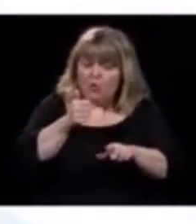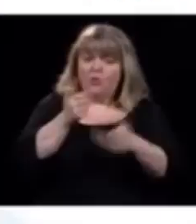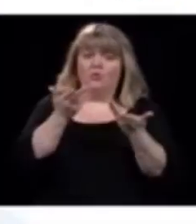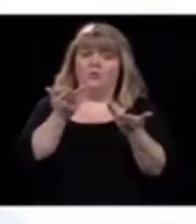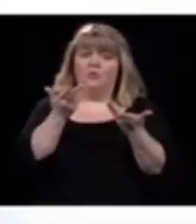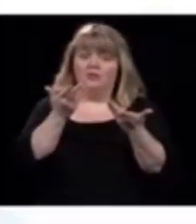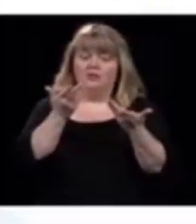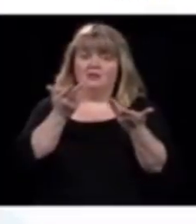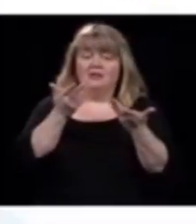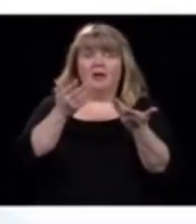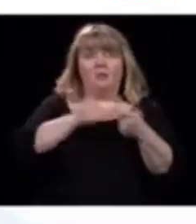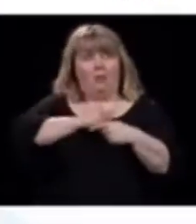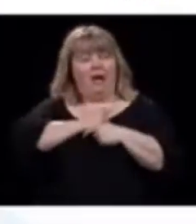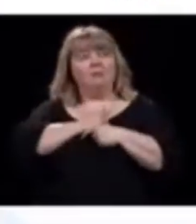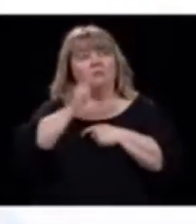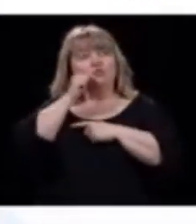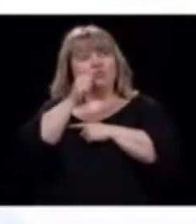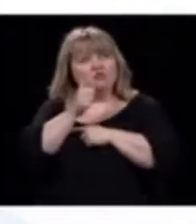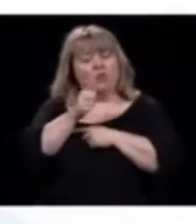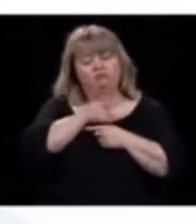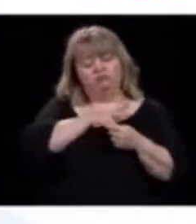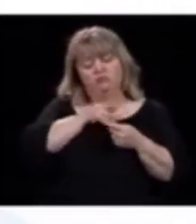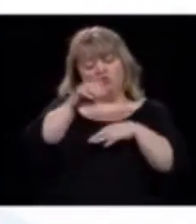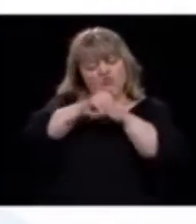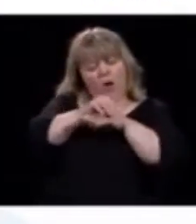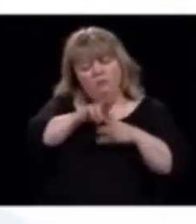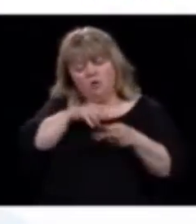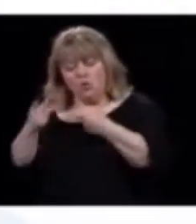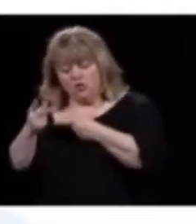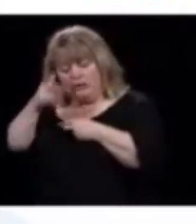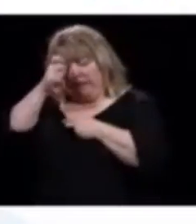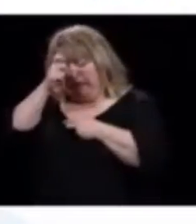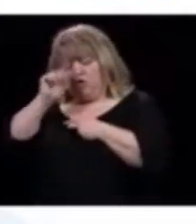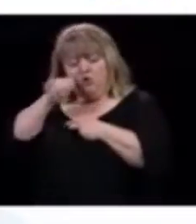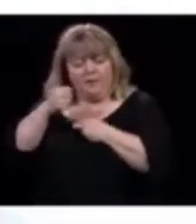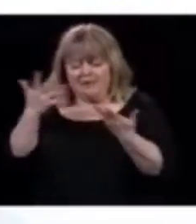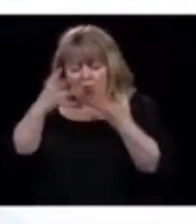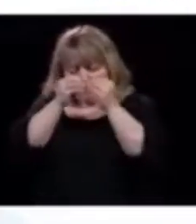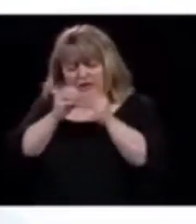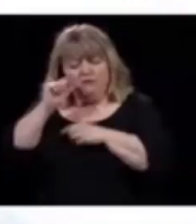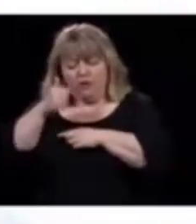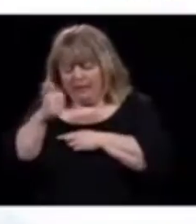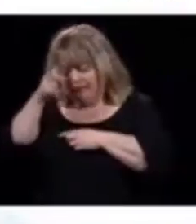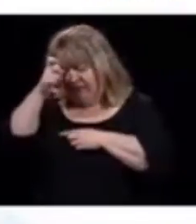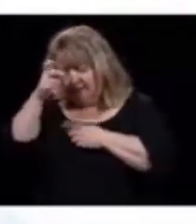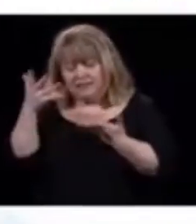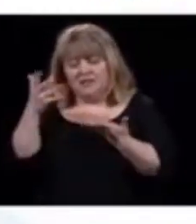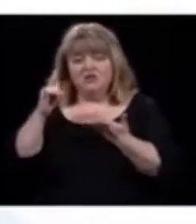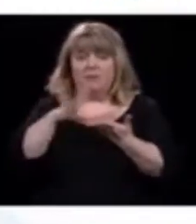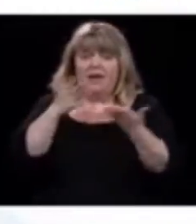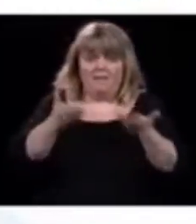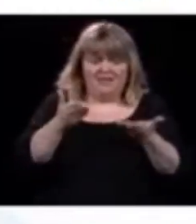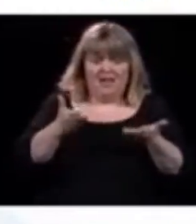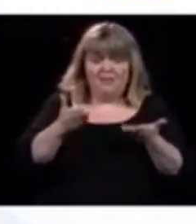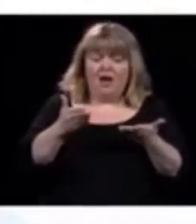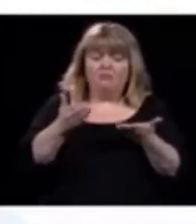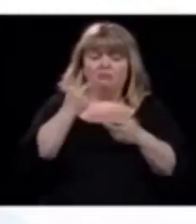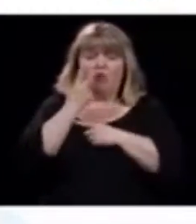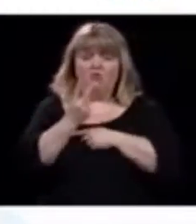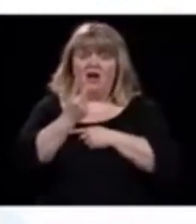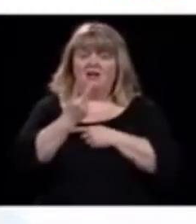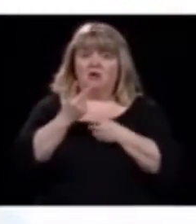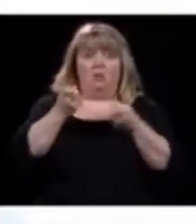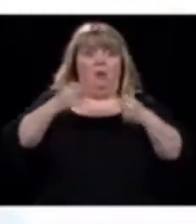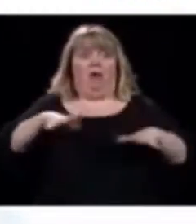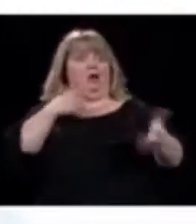je me couche en me demandant ça va être quoi le chiffre du lendemain. Puis actuellement, les affaires font qu'on n'est pas en perte